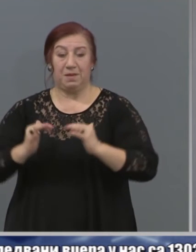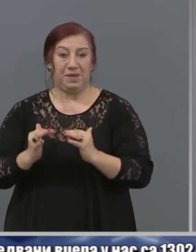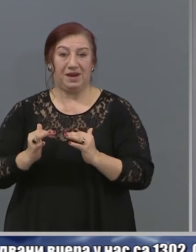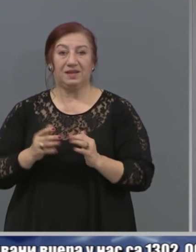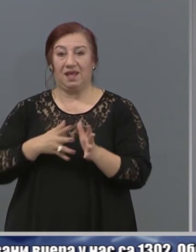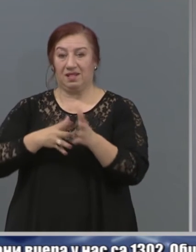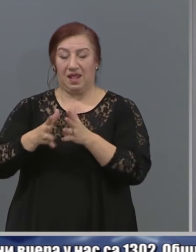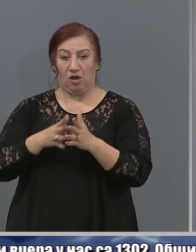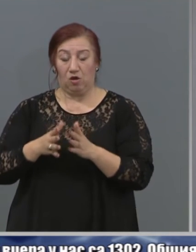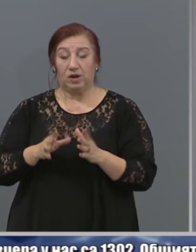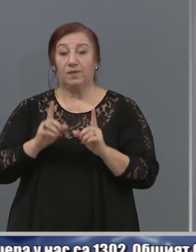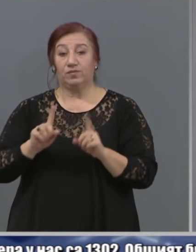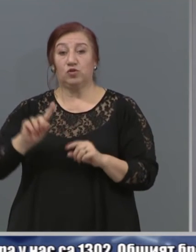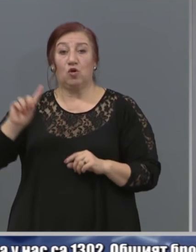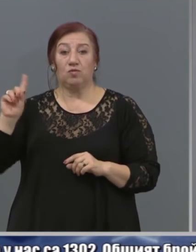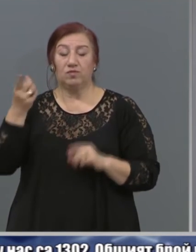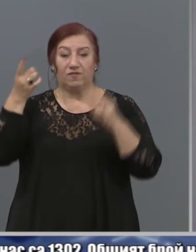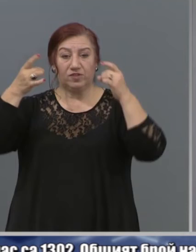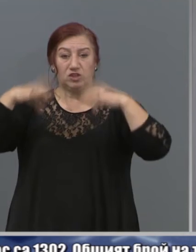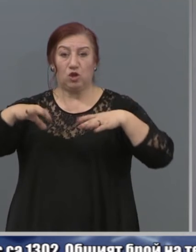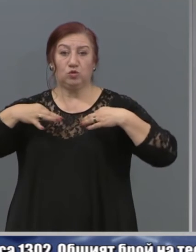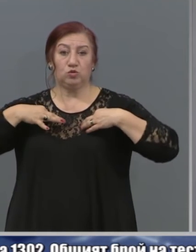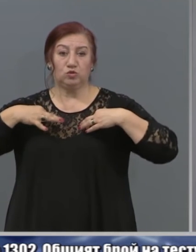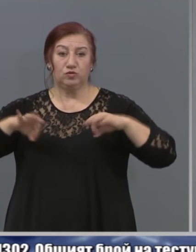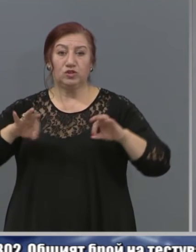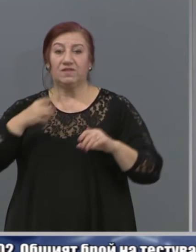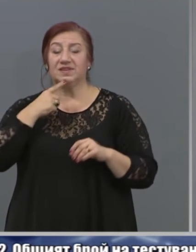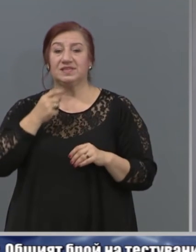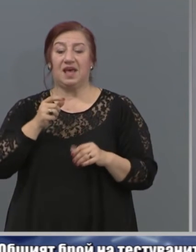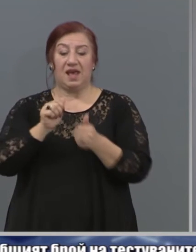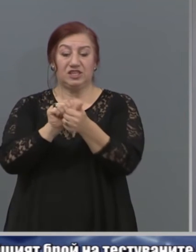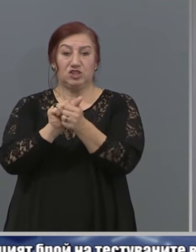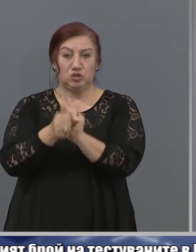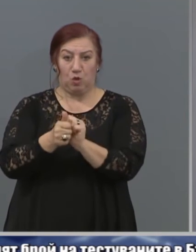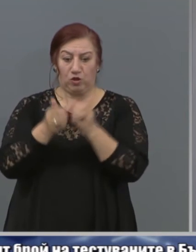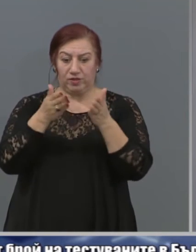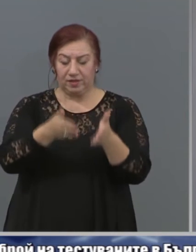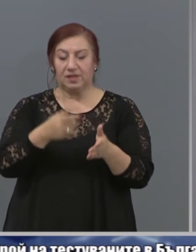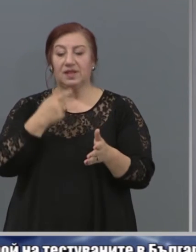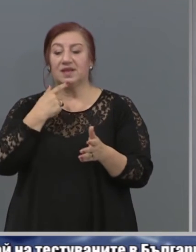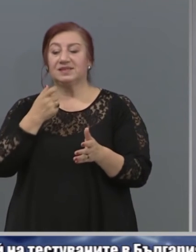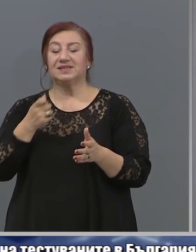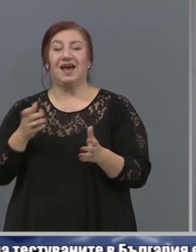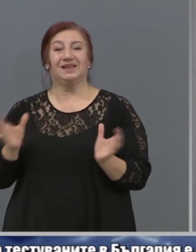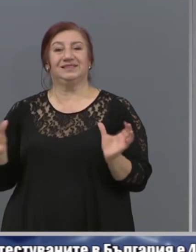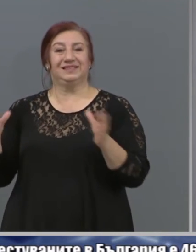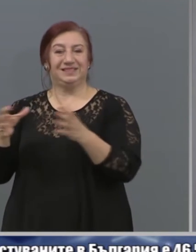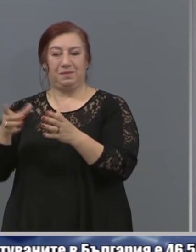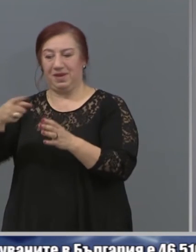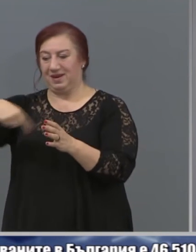то да бъде първо отпуснато за тези спортове или събирания, които са на открито.